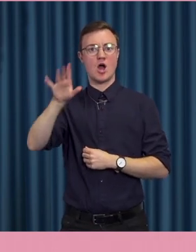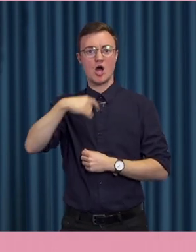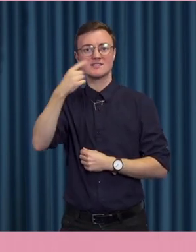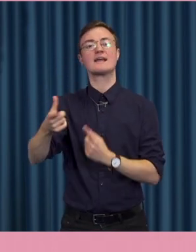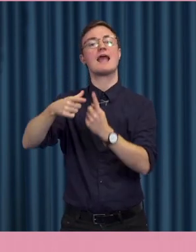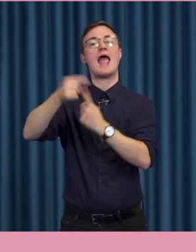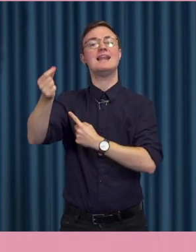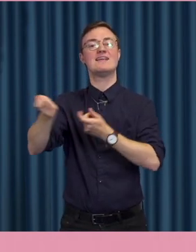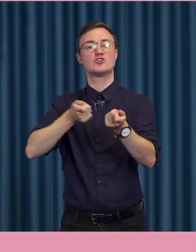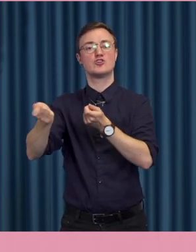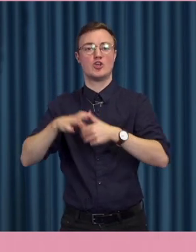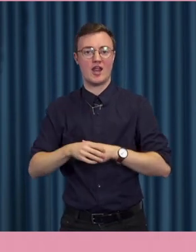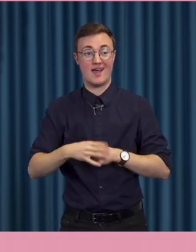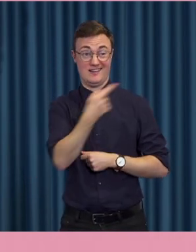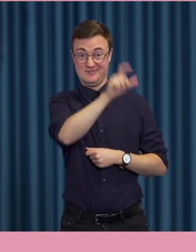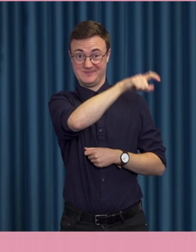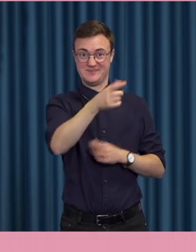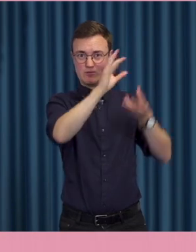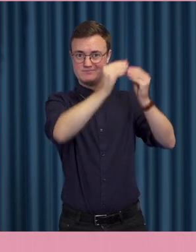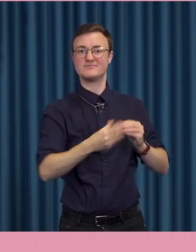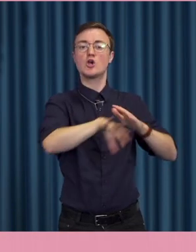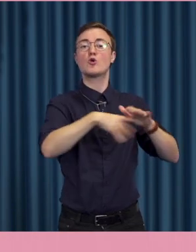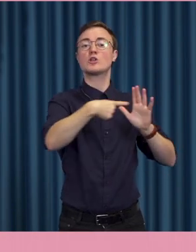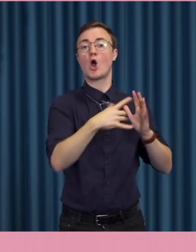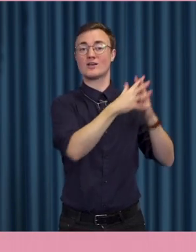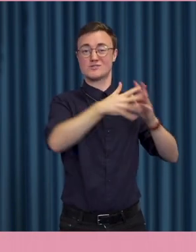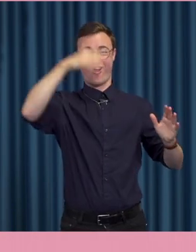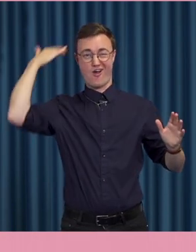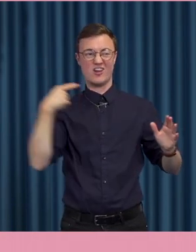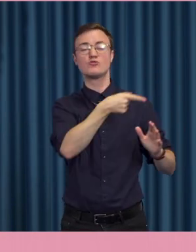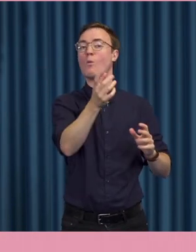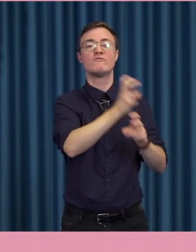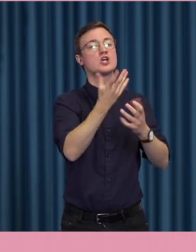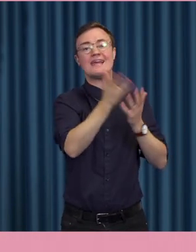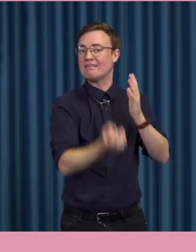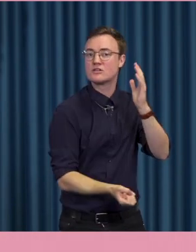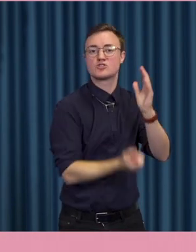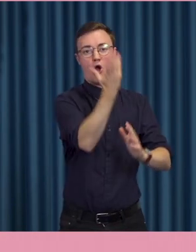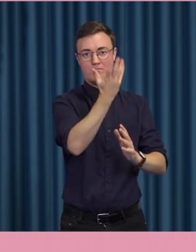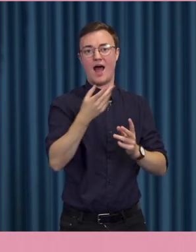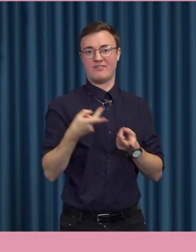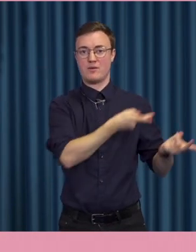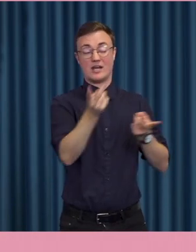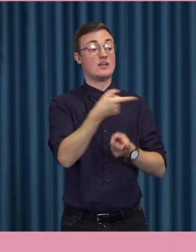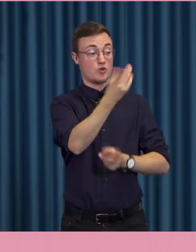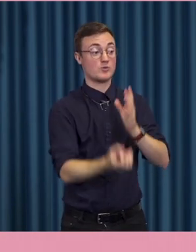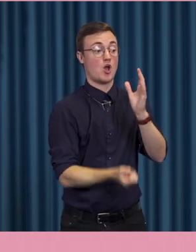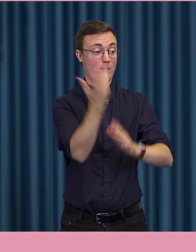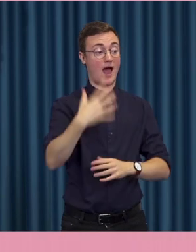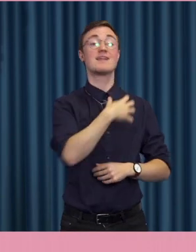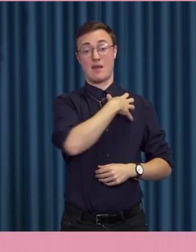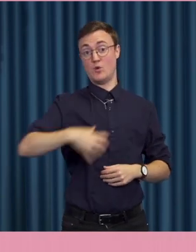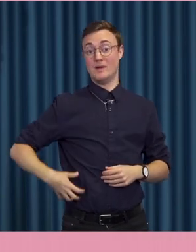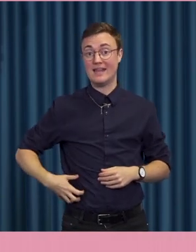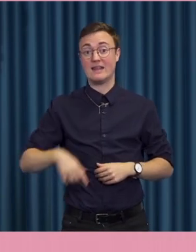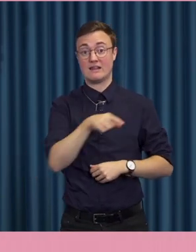Grundlagsfäderna i USA försökte till exempel. De försökte inte skapa en demokrati utan en republik. Okontrollerat folkligt inflytande var